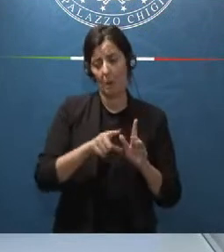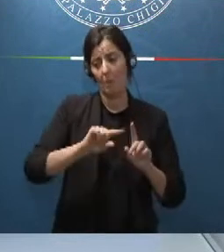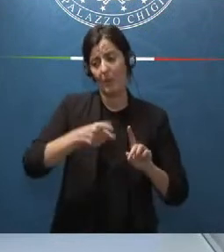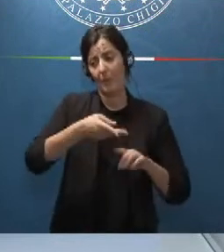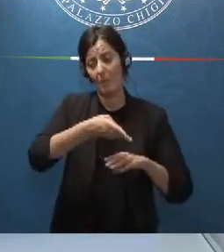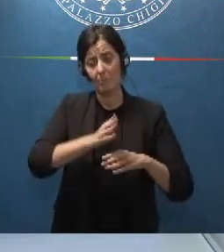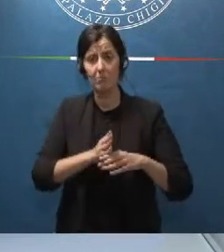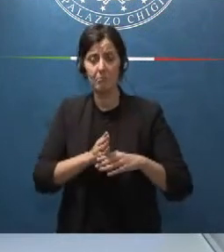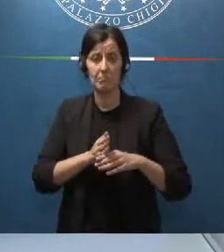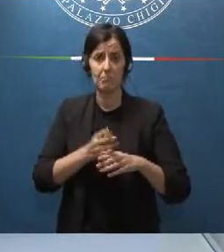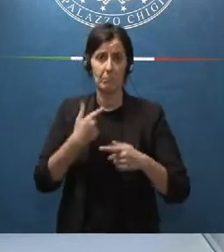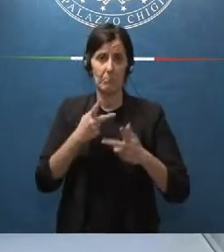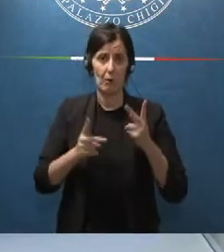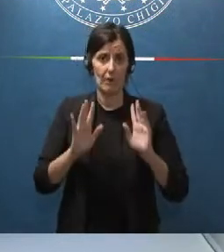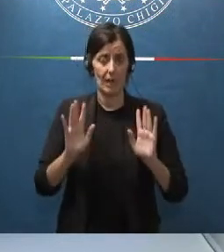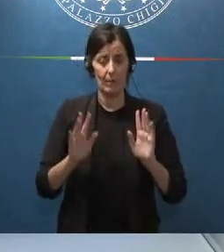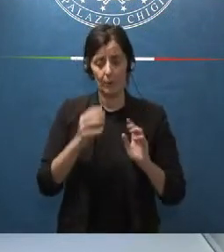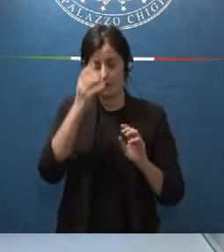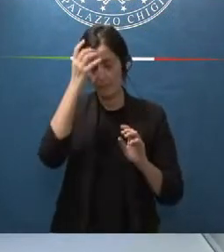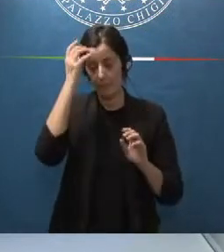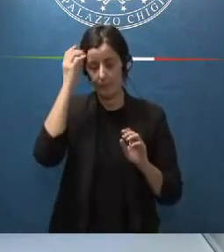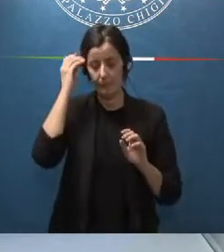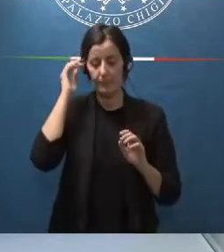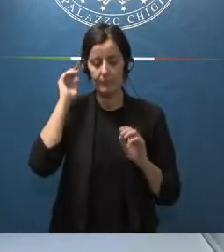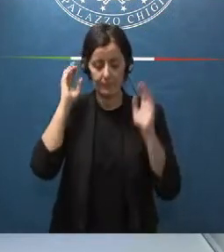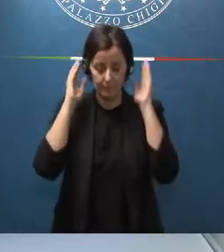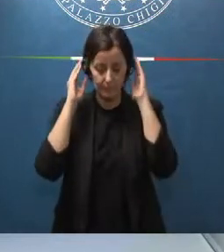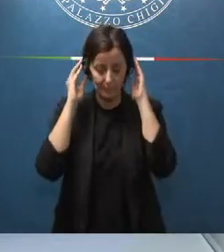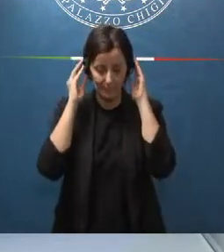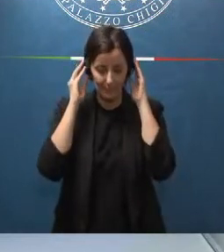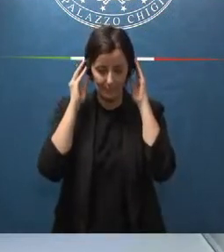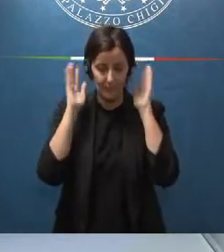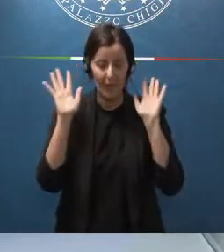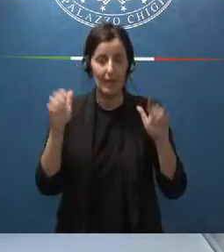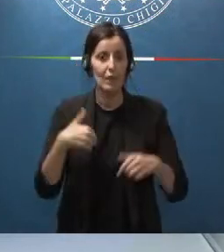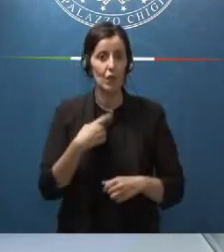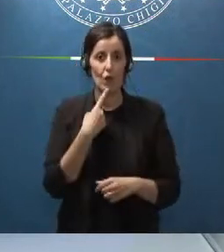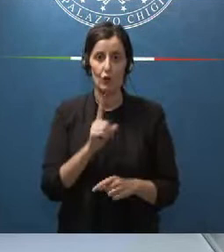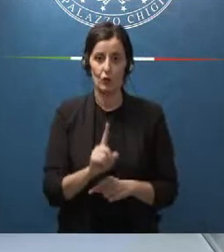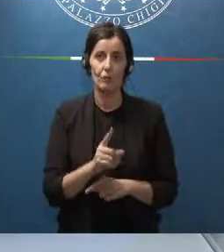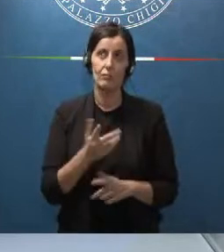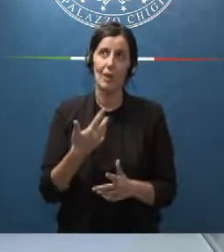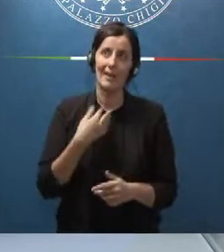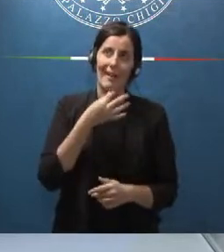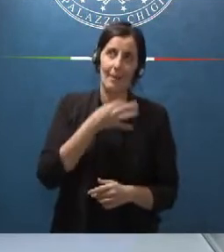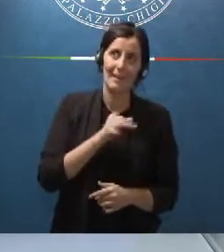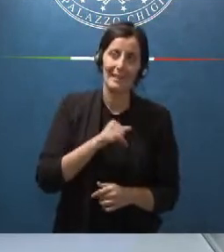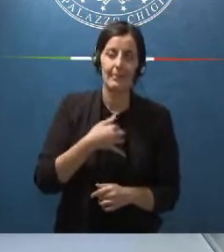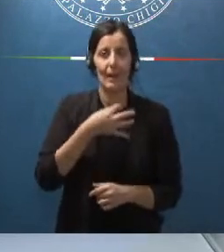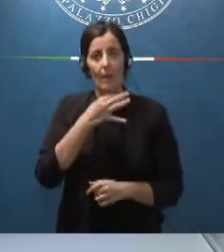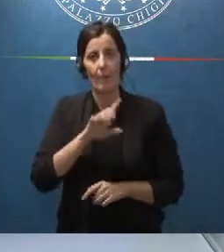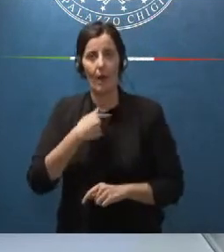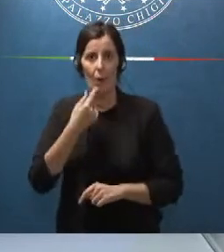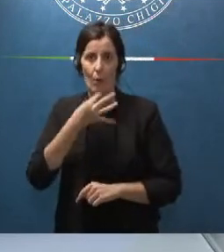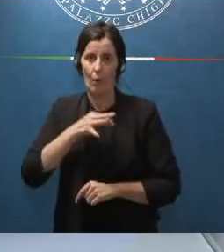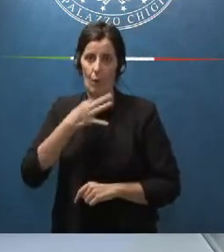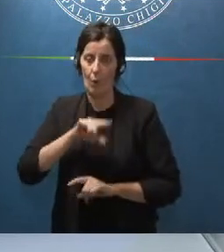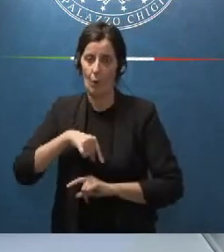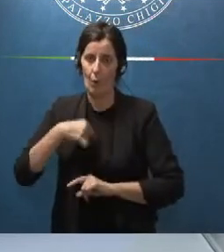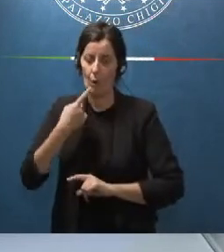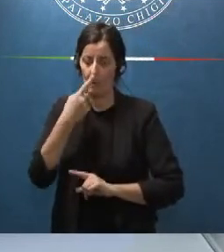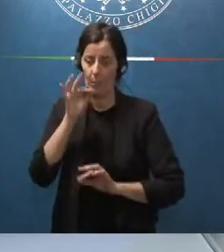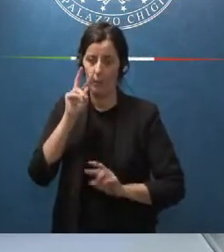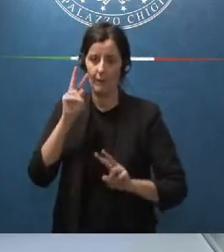ovviamente vi sono tante altre adesso non sono in grado di dire cioè sarei in grado ma mi dilungherei troppo dal punto di vista